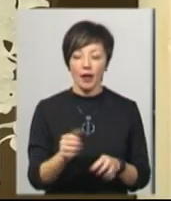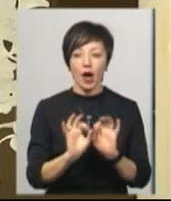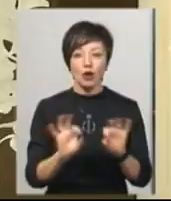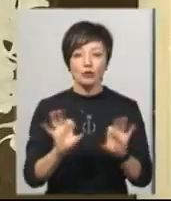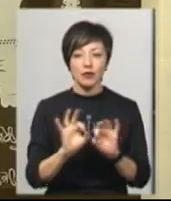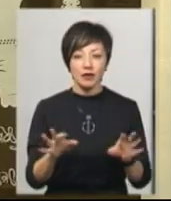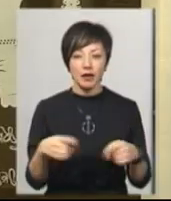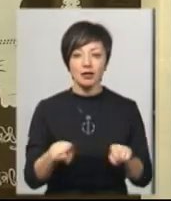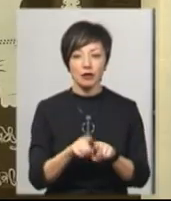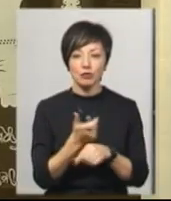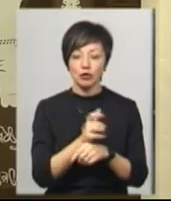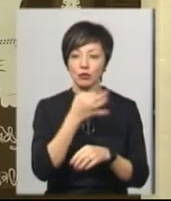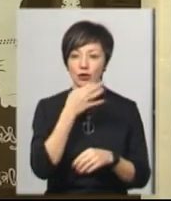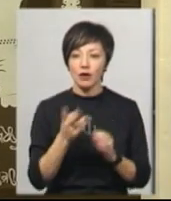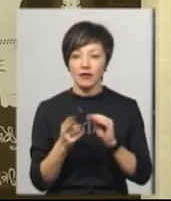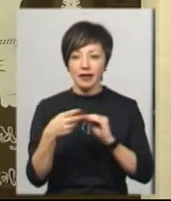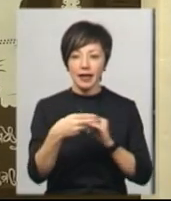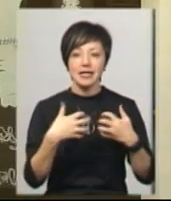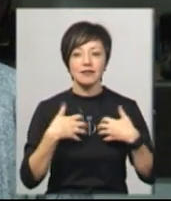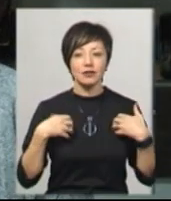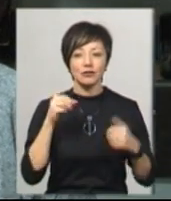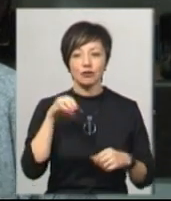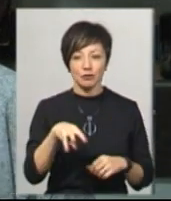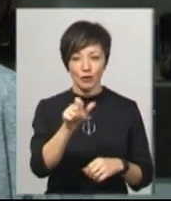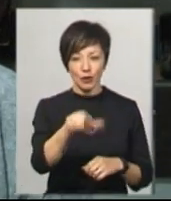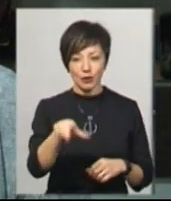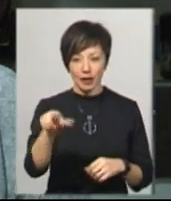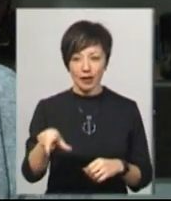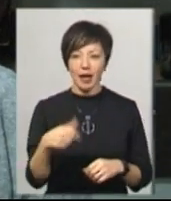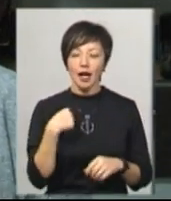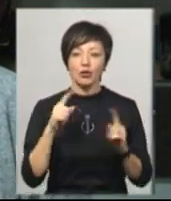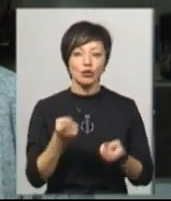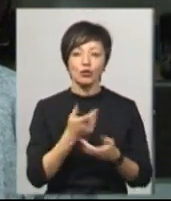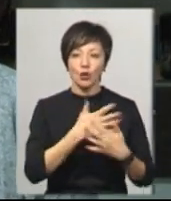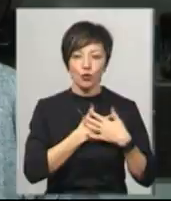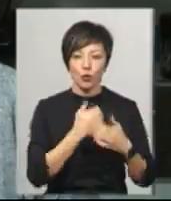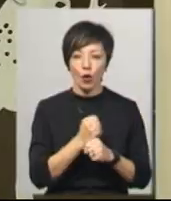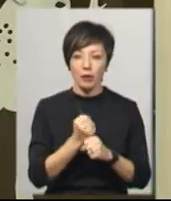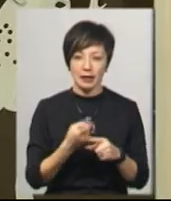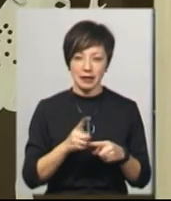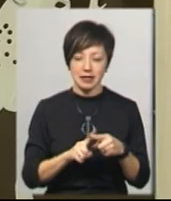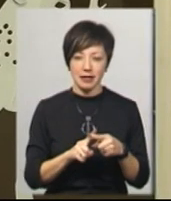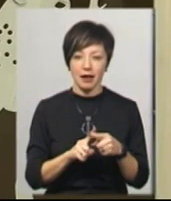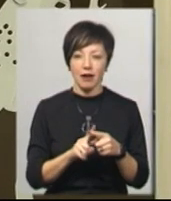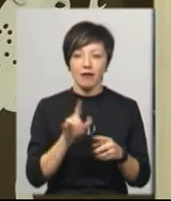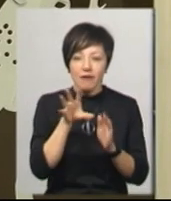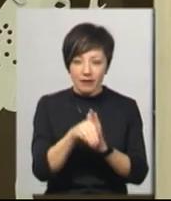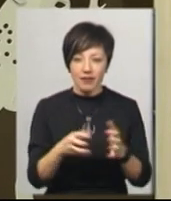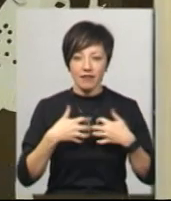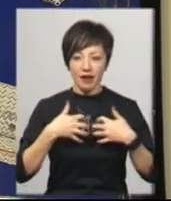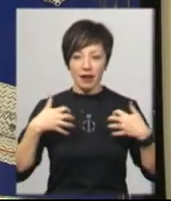розповідає, їй теж більше подобається витинати звірів, аніж людей. Я дуже люблю робити це в тваринах,